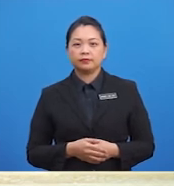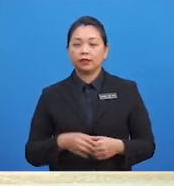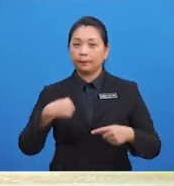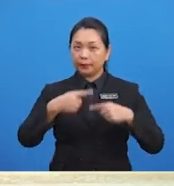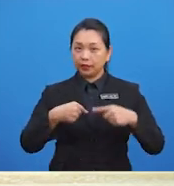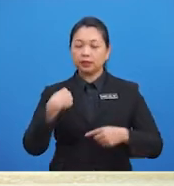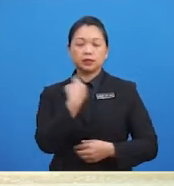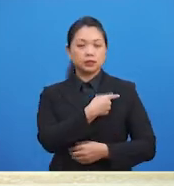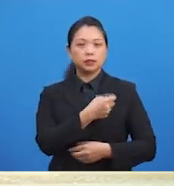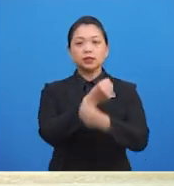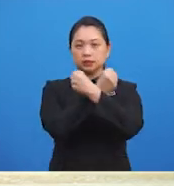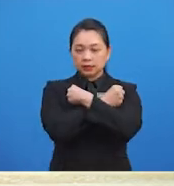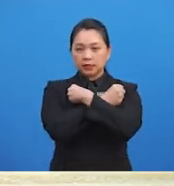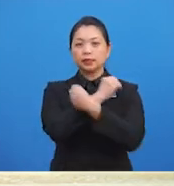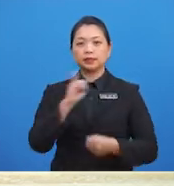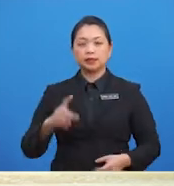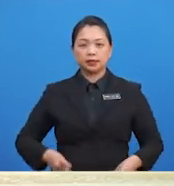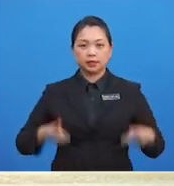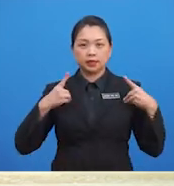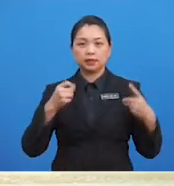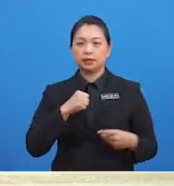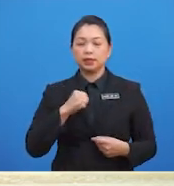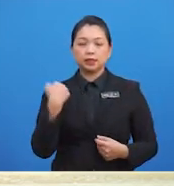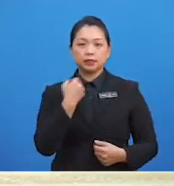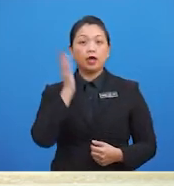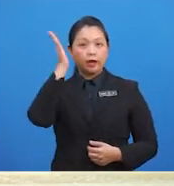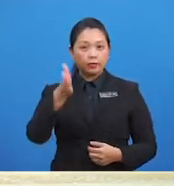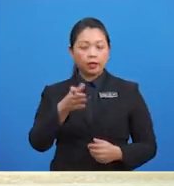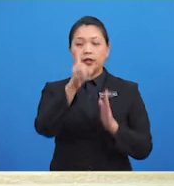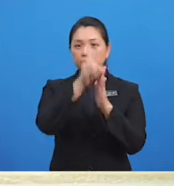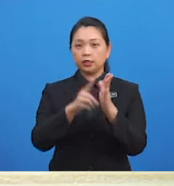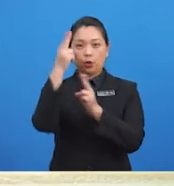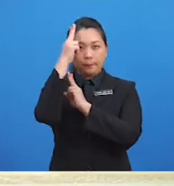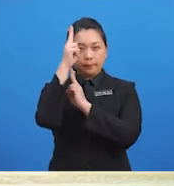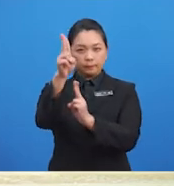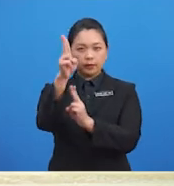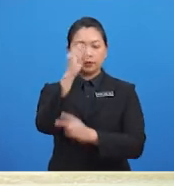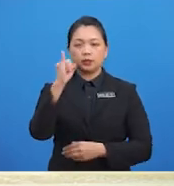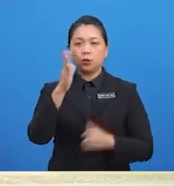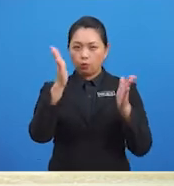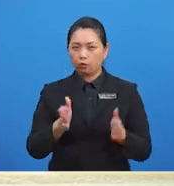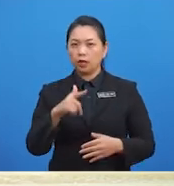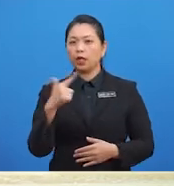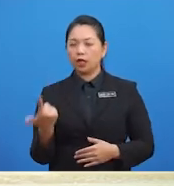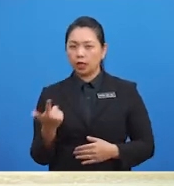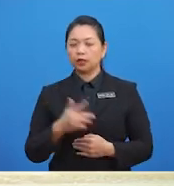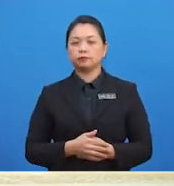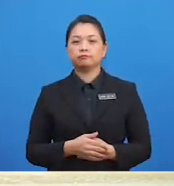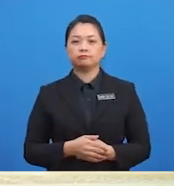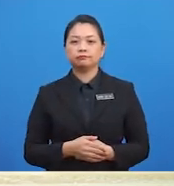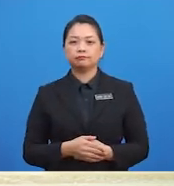apabila kita menyayangi diri sendiri Kita akan dihormati oleh orang lain Dan